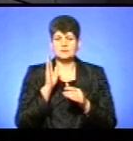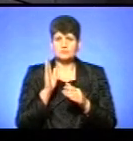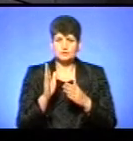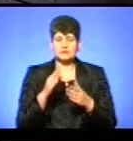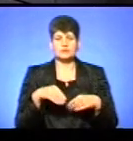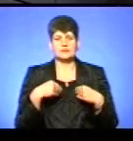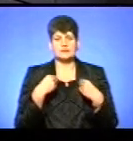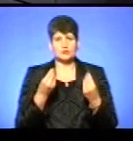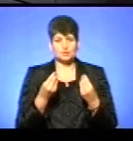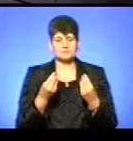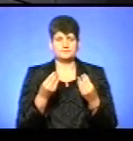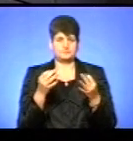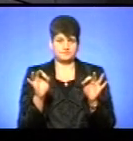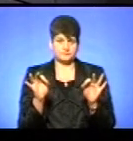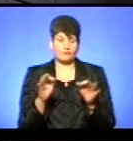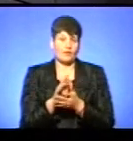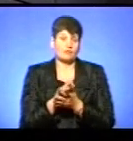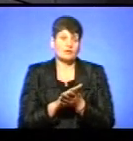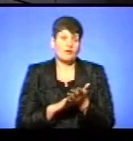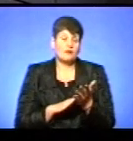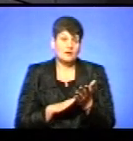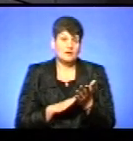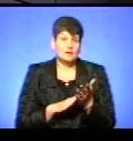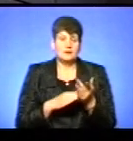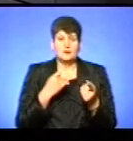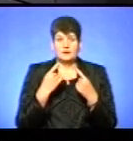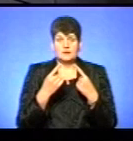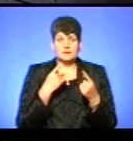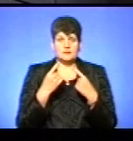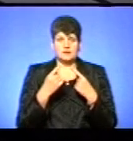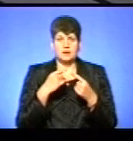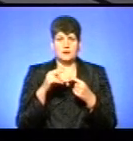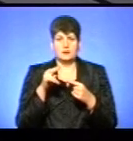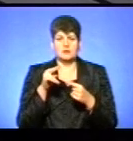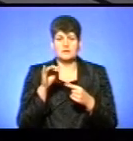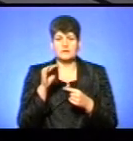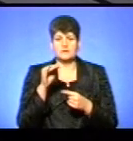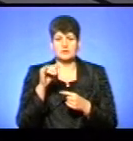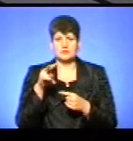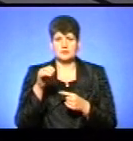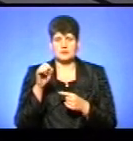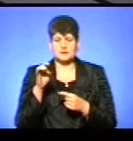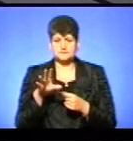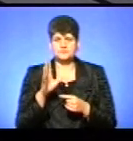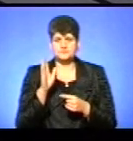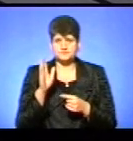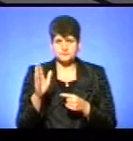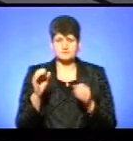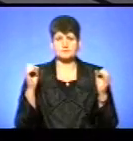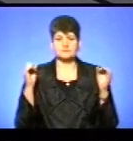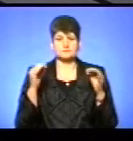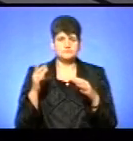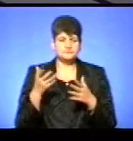надання томосу? А далі, як говорив патріарх Філарет, повинен відбутися архієрейський собор, де